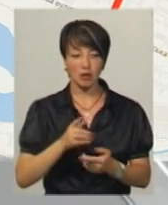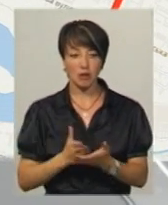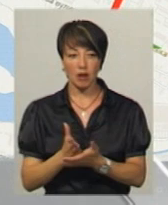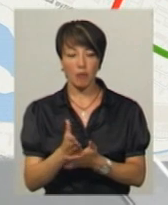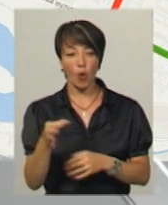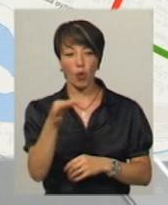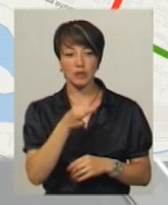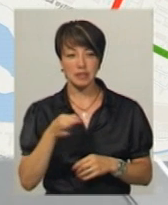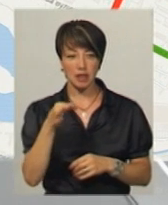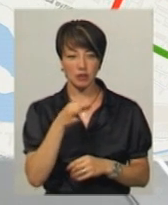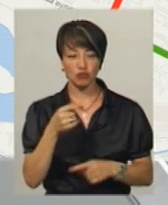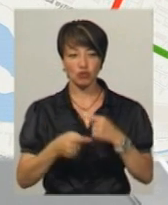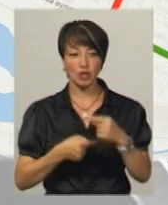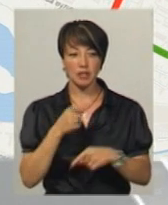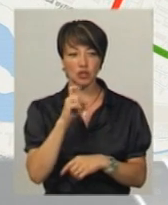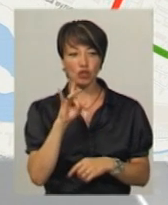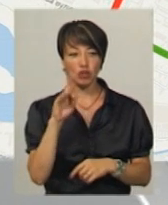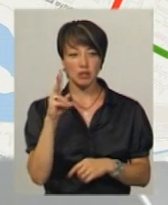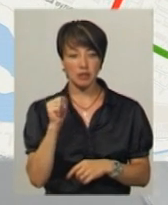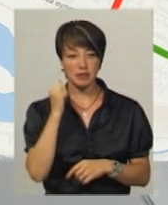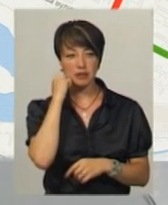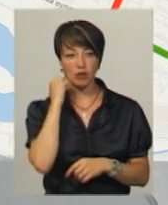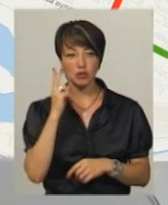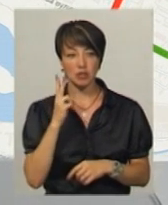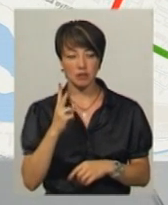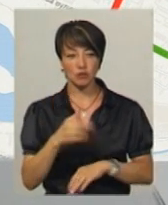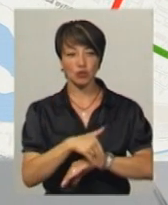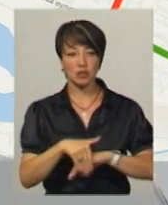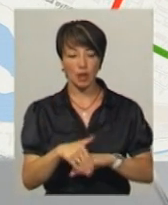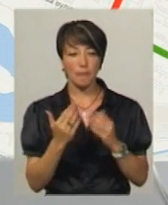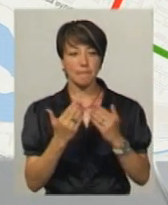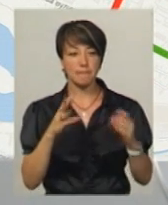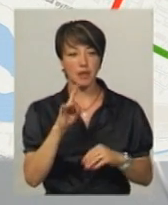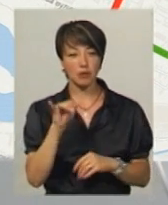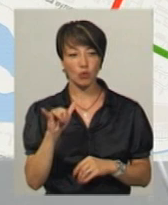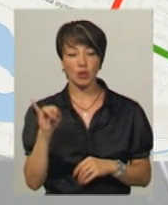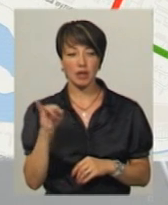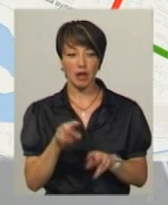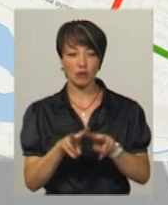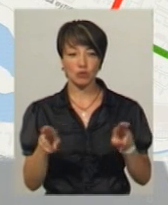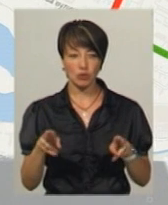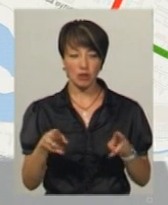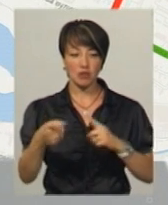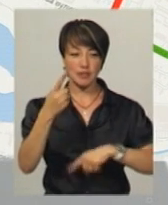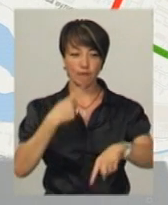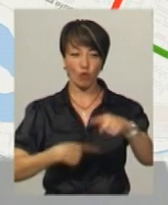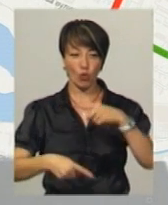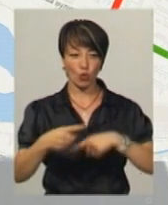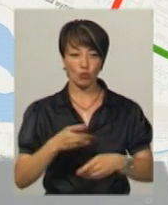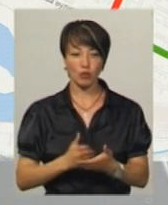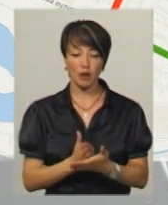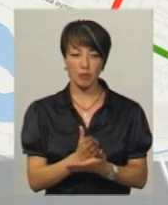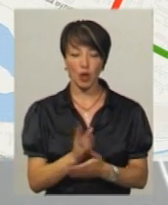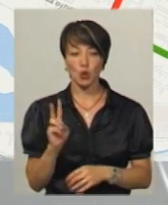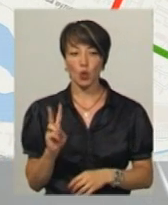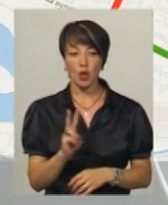мікрорайону Озерна через вулицю Зарічанську, Старокостянтинівське шосе, проспект Миру та аналогічно курсуватимуть у зворотному напрямку.